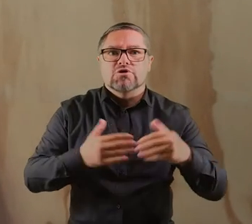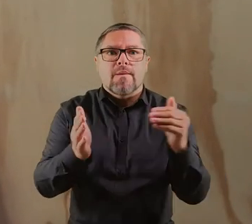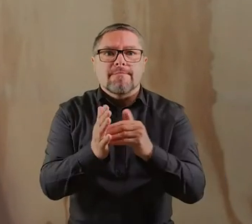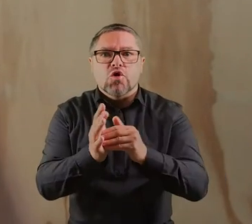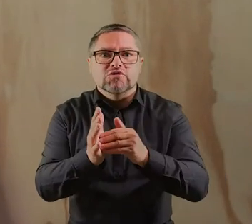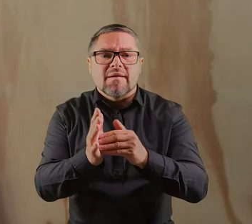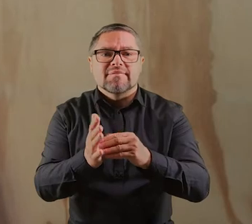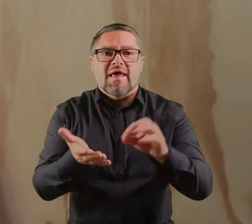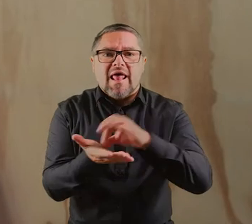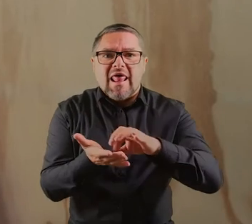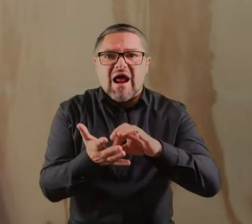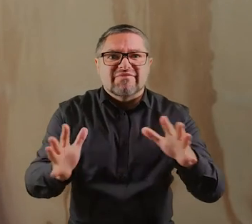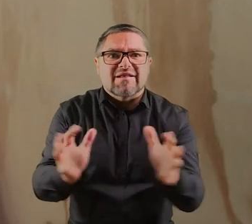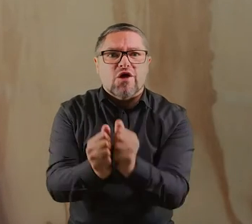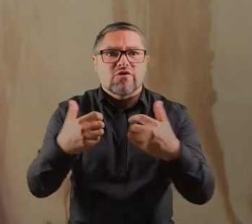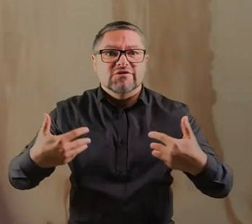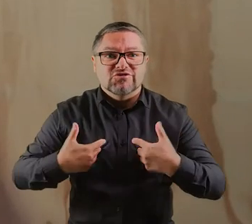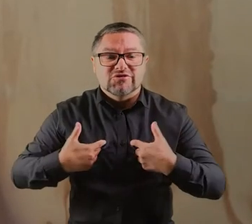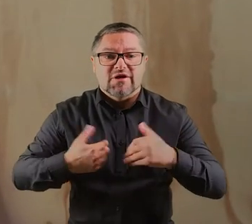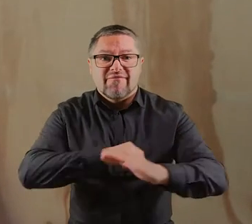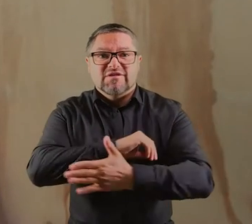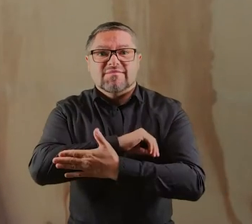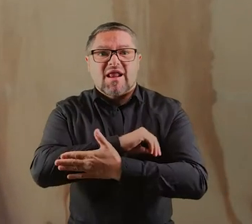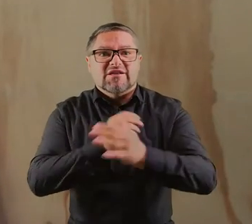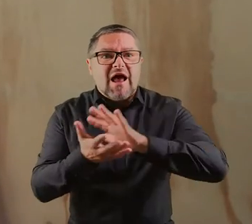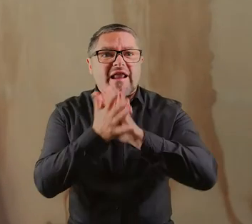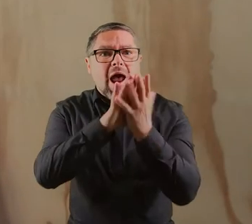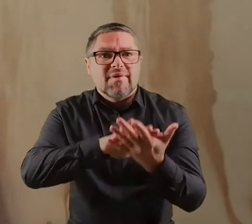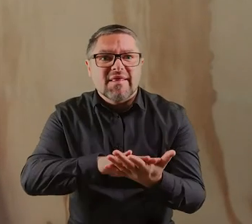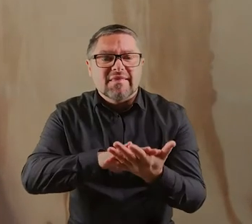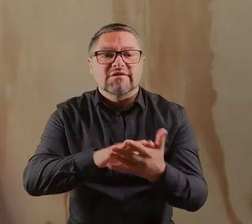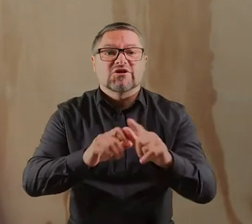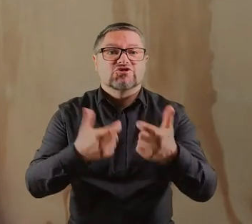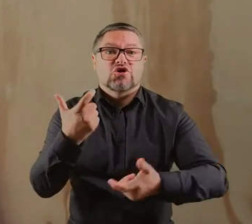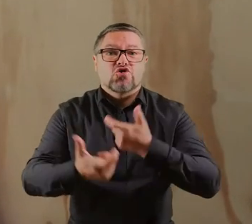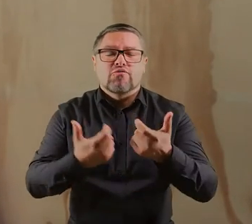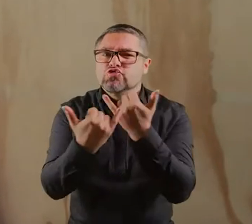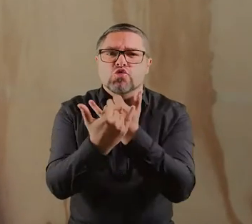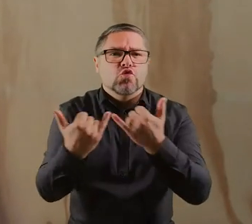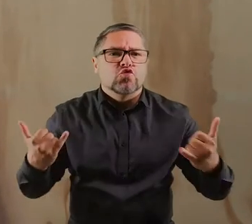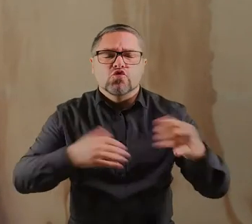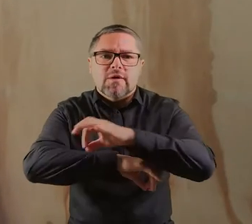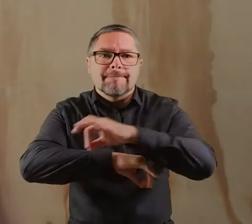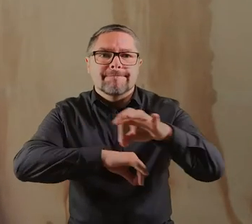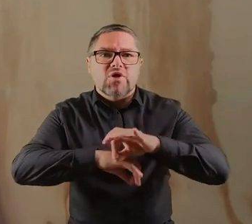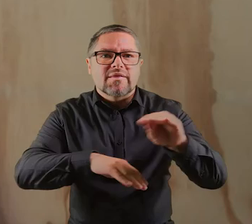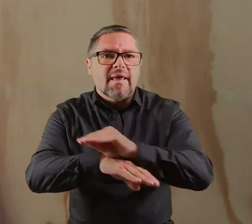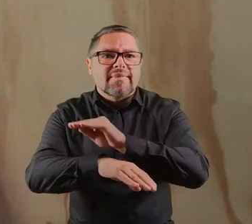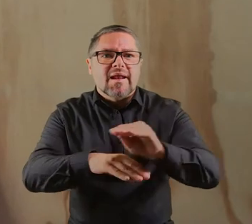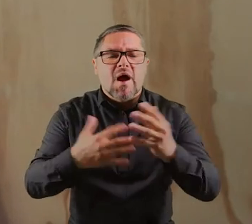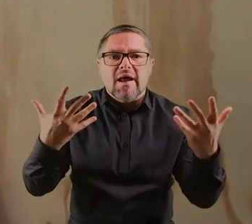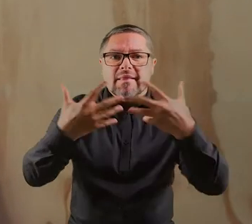zaopatrywać w potrzebne ratujące życie leki, wspierać procesy rehabilitacji, czy po prostu realizować różnego rodzaju